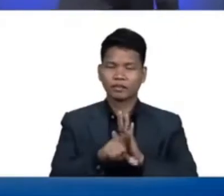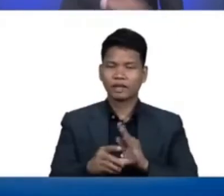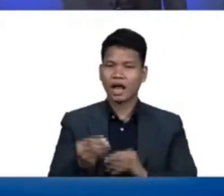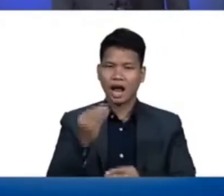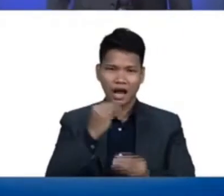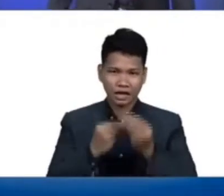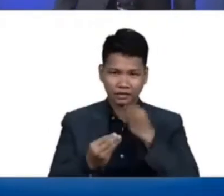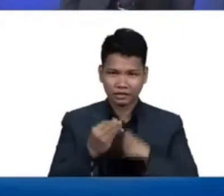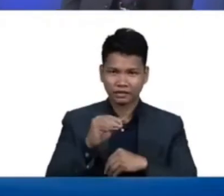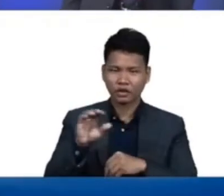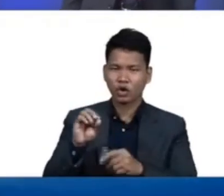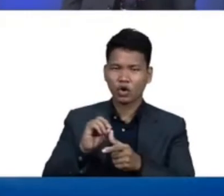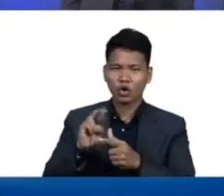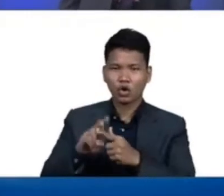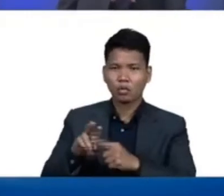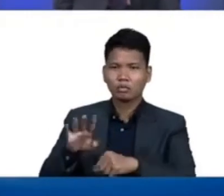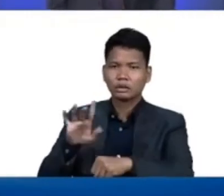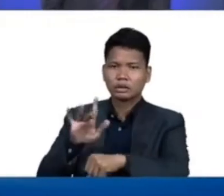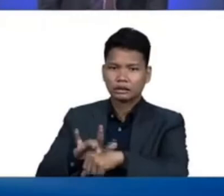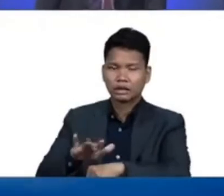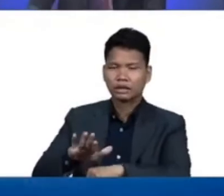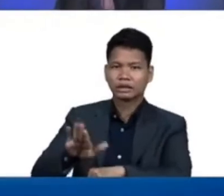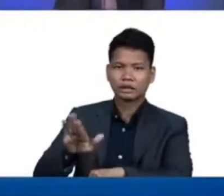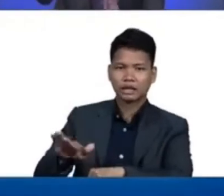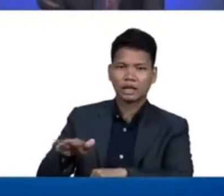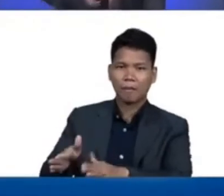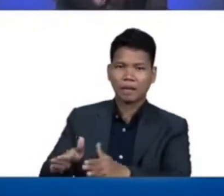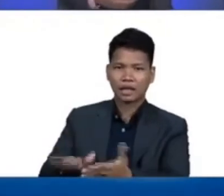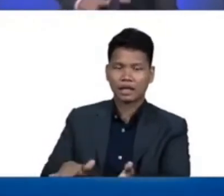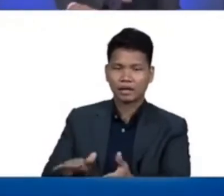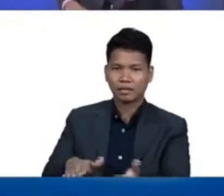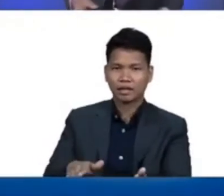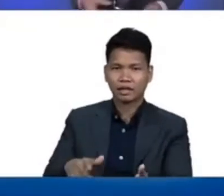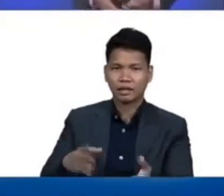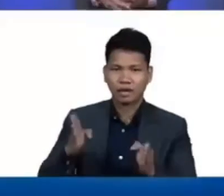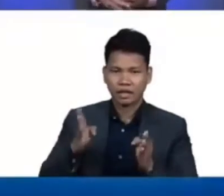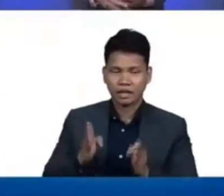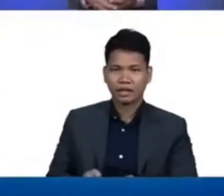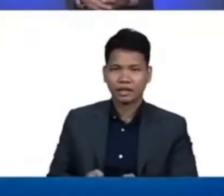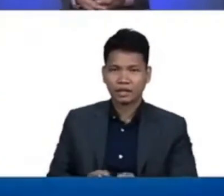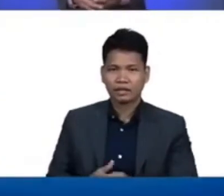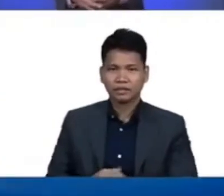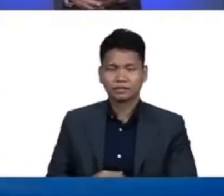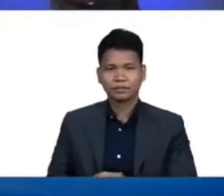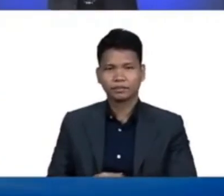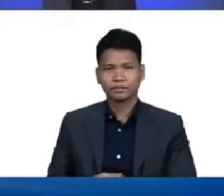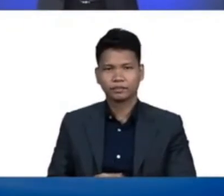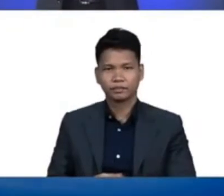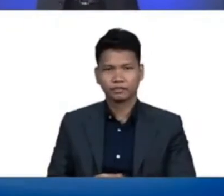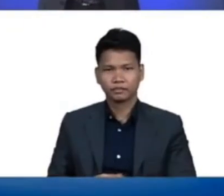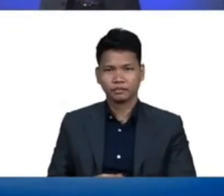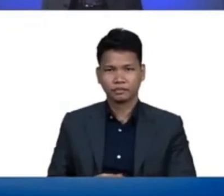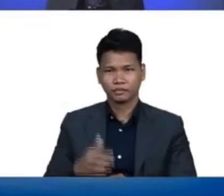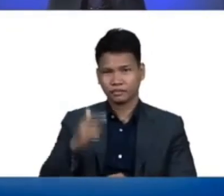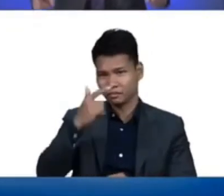touch their dead carcasses ito po ang advice ng ating Panginoon dahil mahal po niya tayo